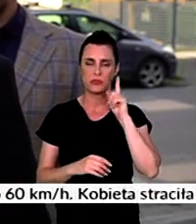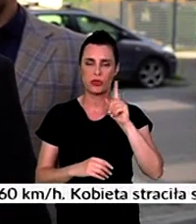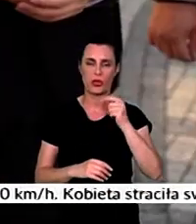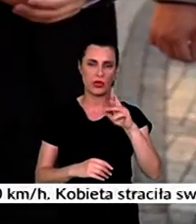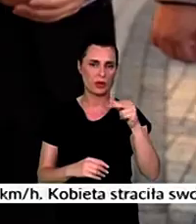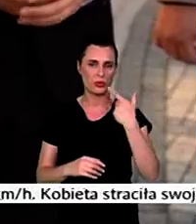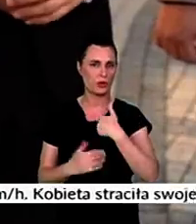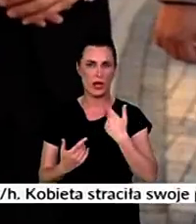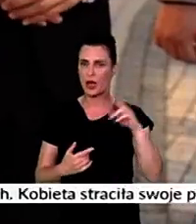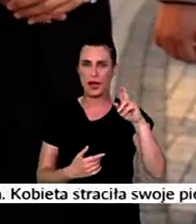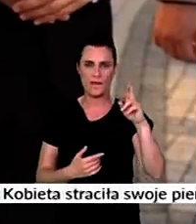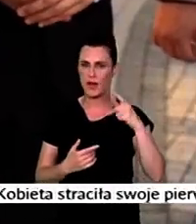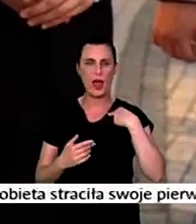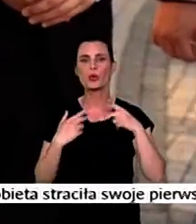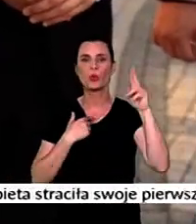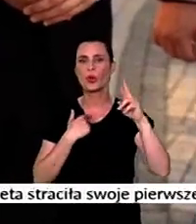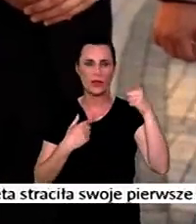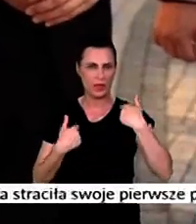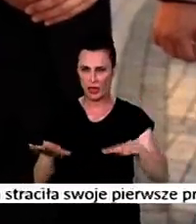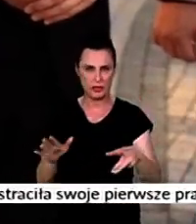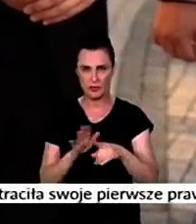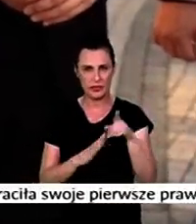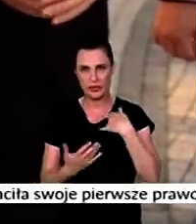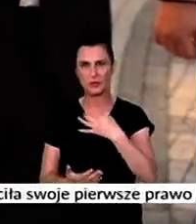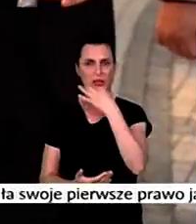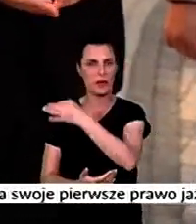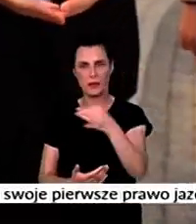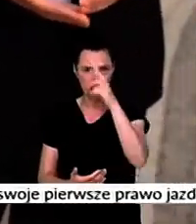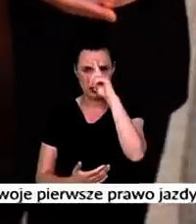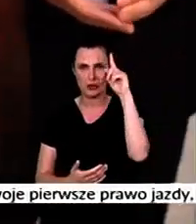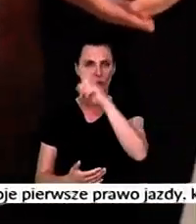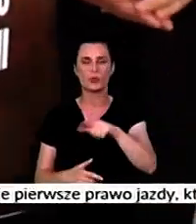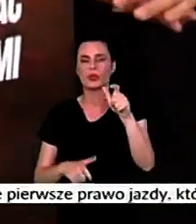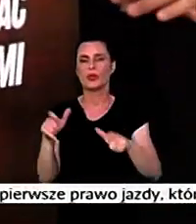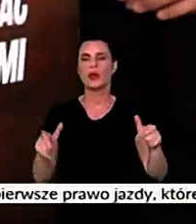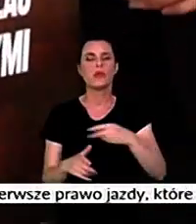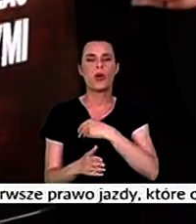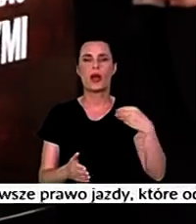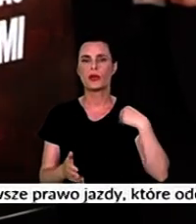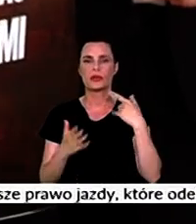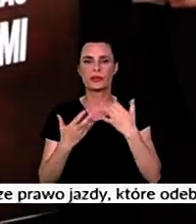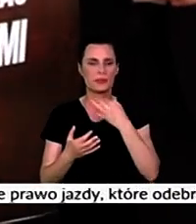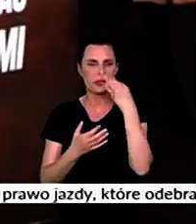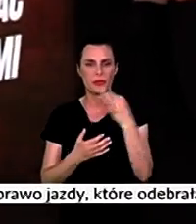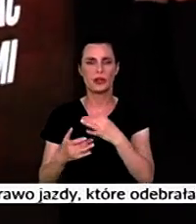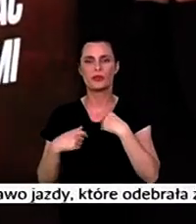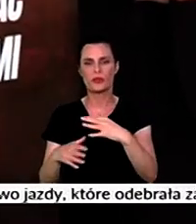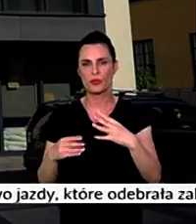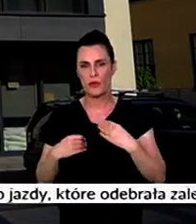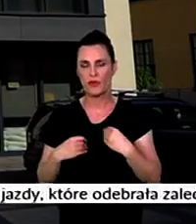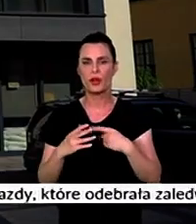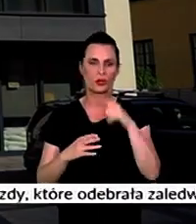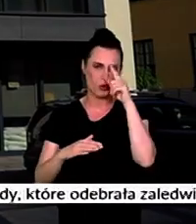referendum, czy nie chce tego referendum, w którym chcemy zapytać się Polaków właśnie o kwestię również przyjmowania uchodźców?